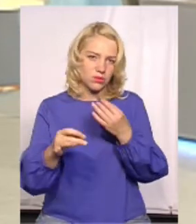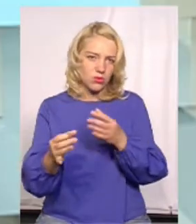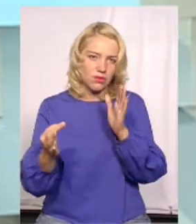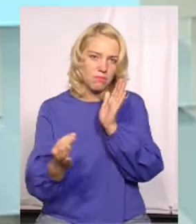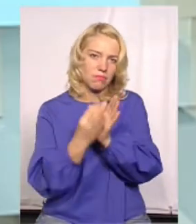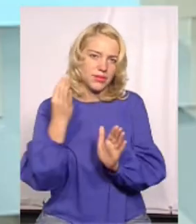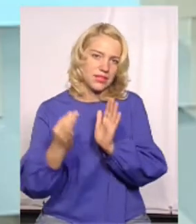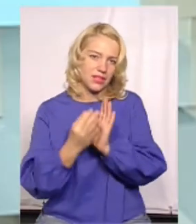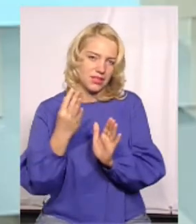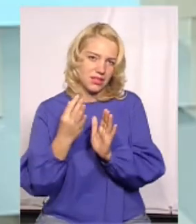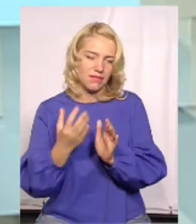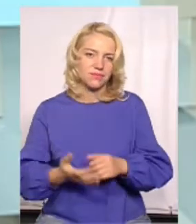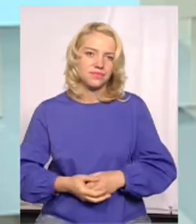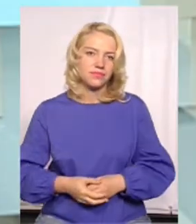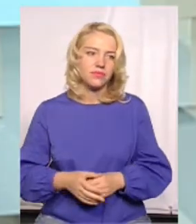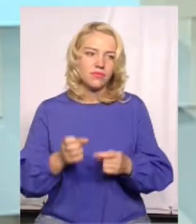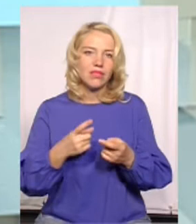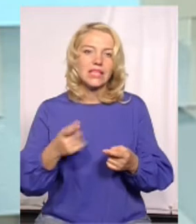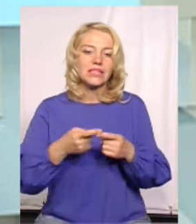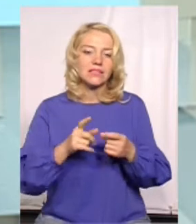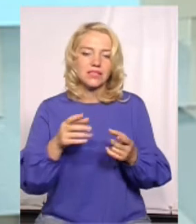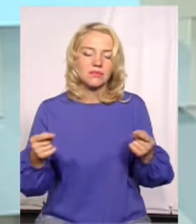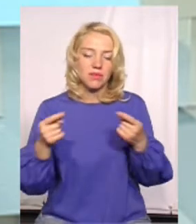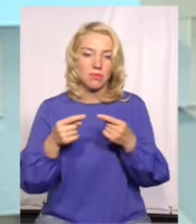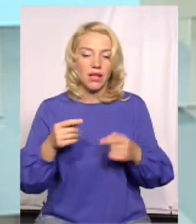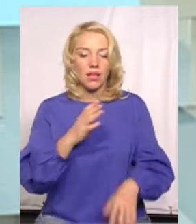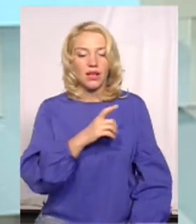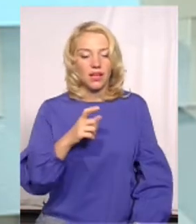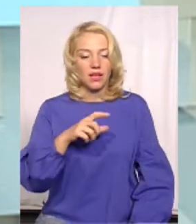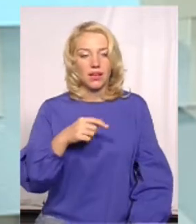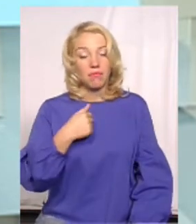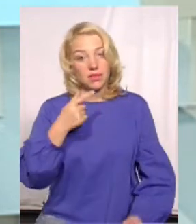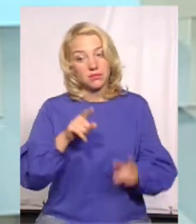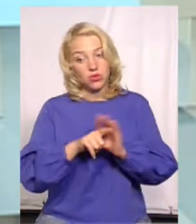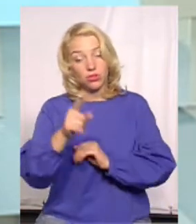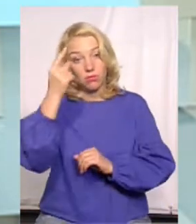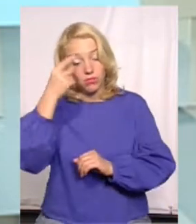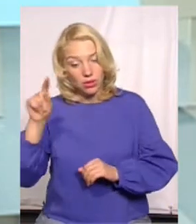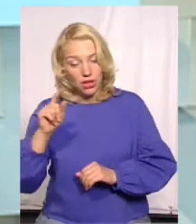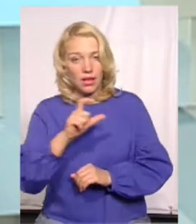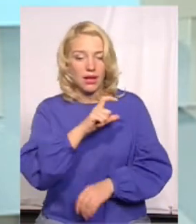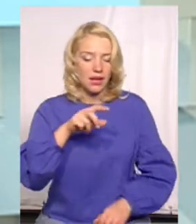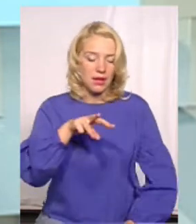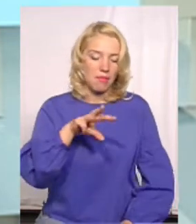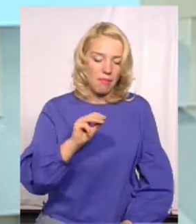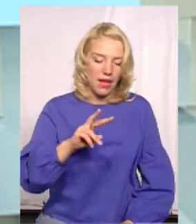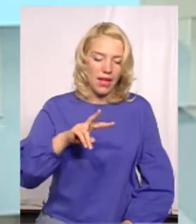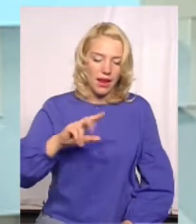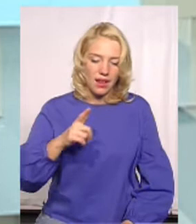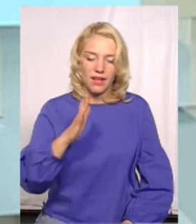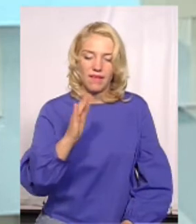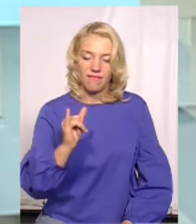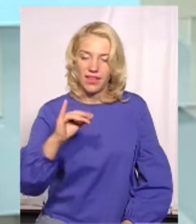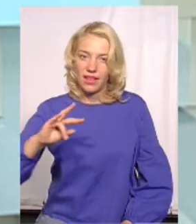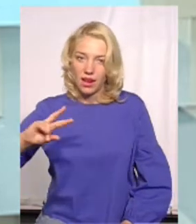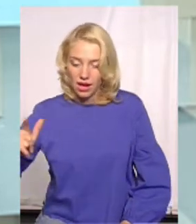воно співпало. Спочатку була ідея Хмельвіль, а потім ми дізналися Вілла. Вілла, і воно просто ідеально влягло в підривчення.